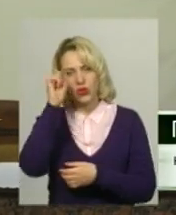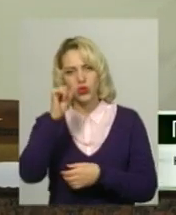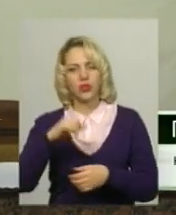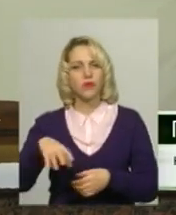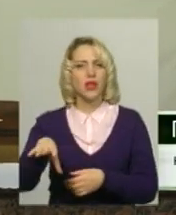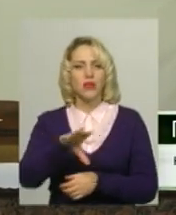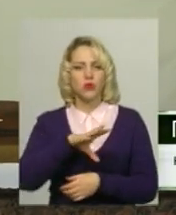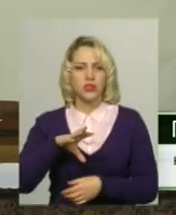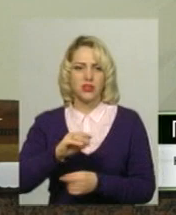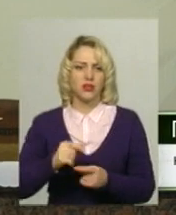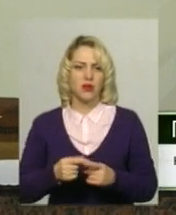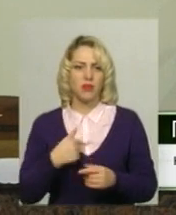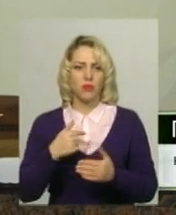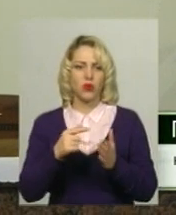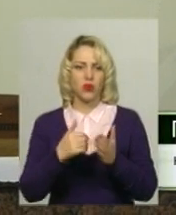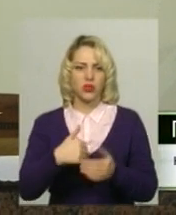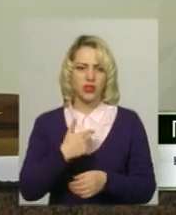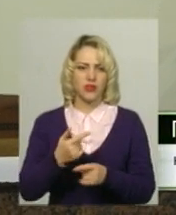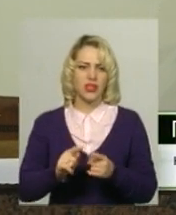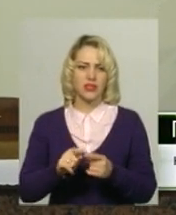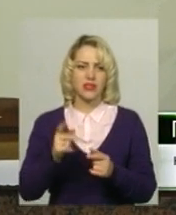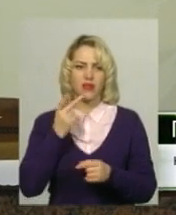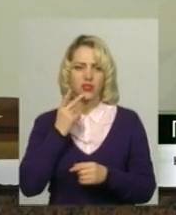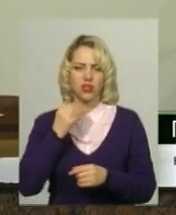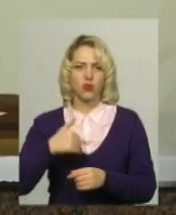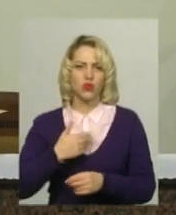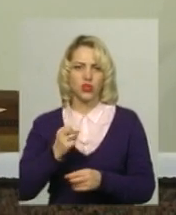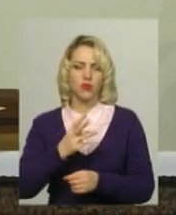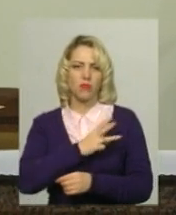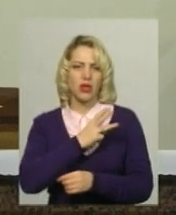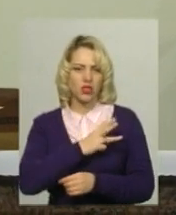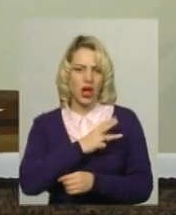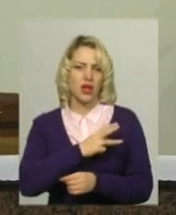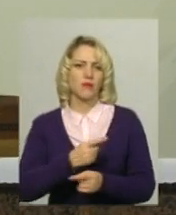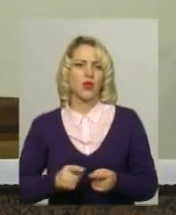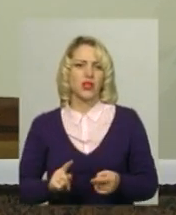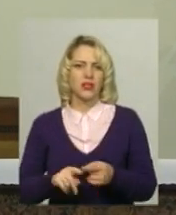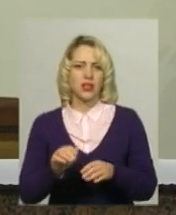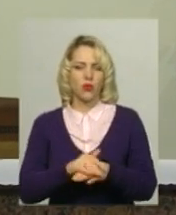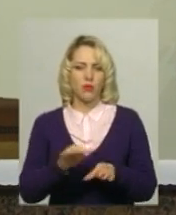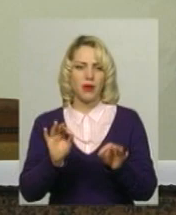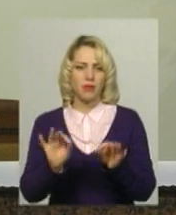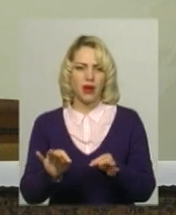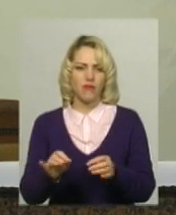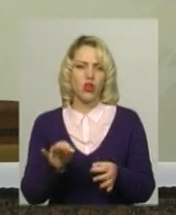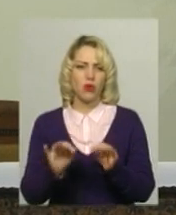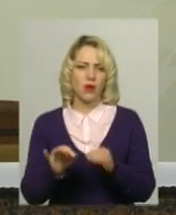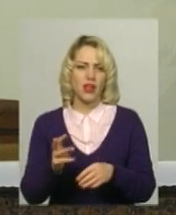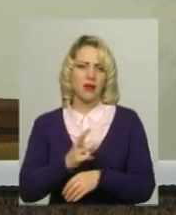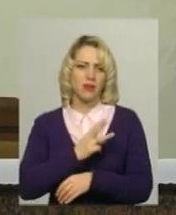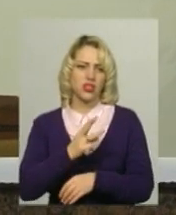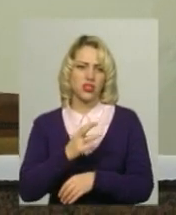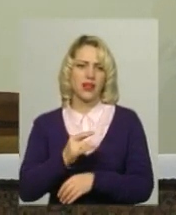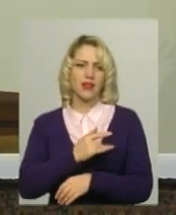Ми хотіли, щоб цей день настав. Ми завжди хочемо і бажаємо. І це добре, правильне, нормальне бажання